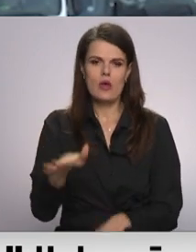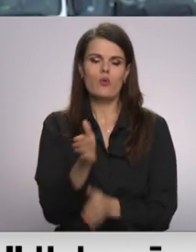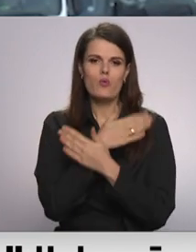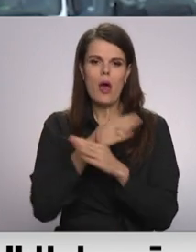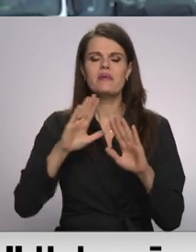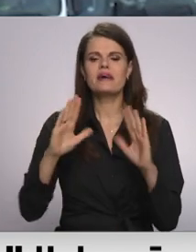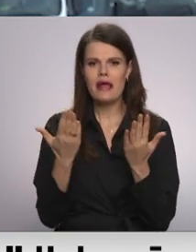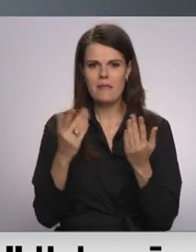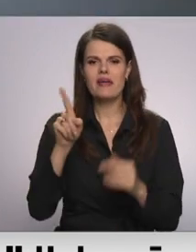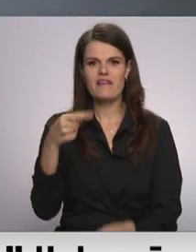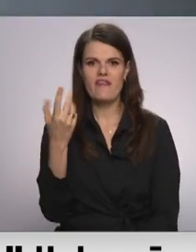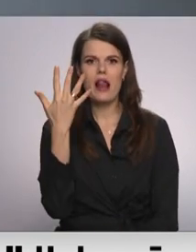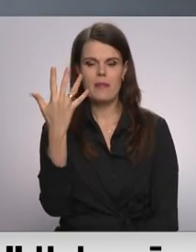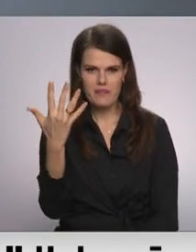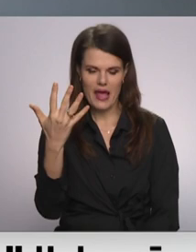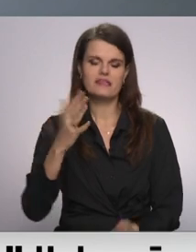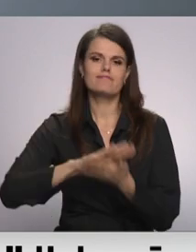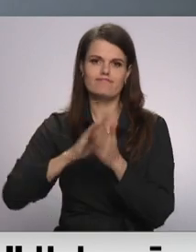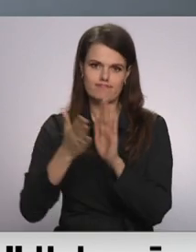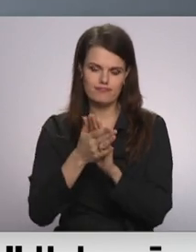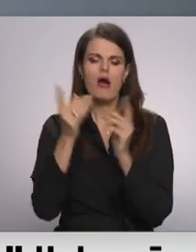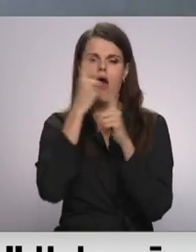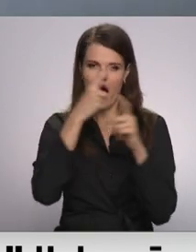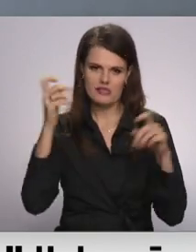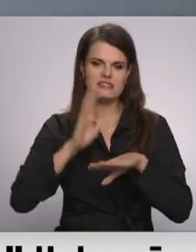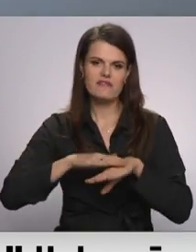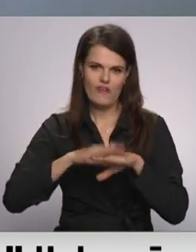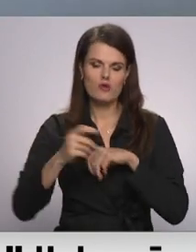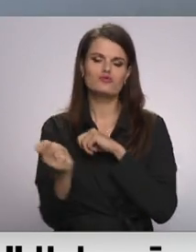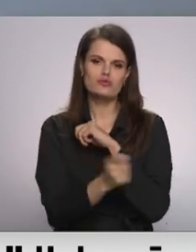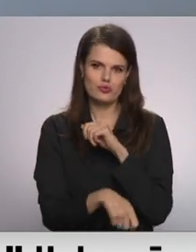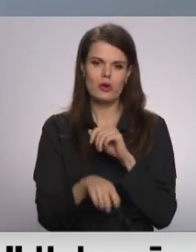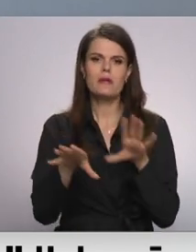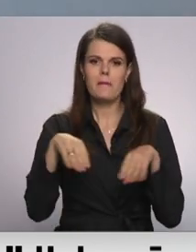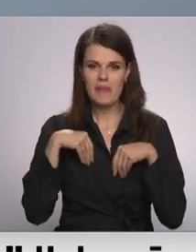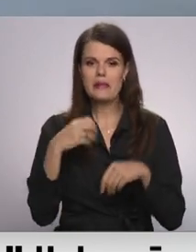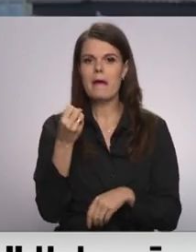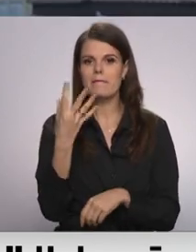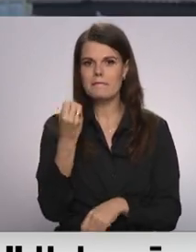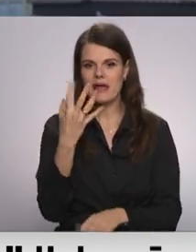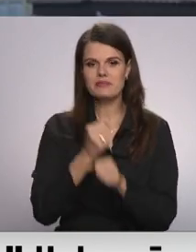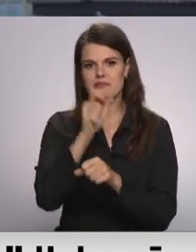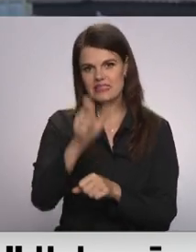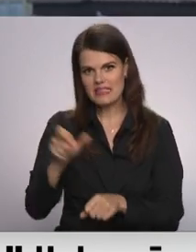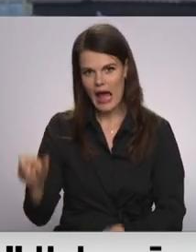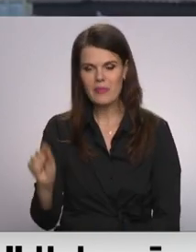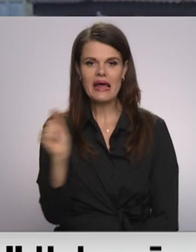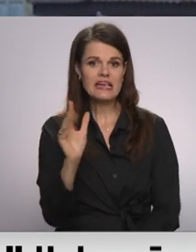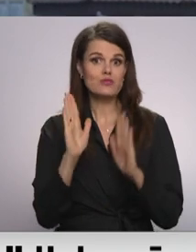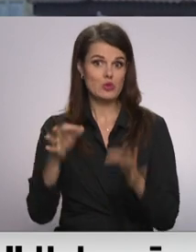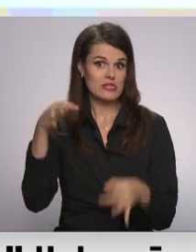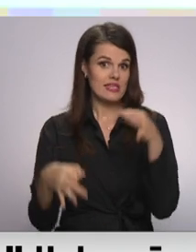bet vēl piecēr prokuratūri noslēguši vienošanos par vainas atzīšanu un sodu. 15 darbinieki drīzumā stāsies tiesas